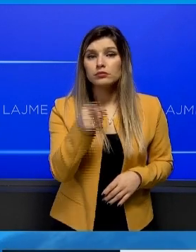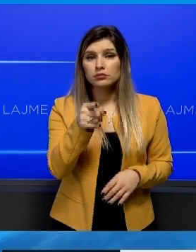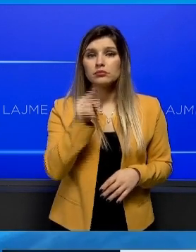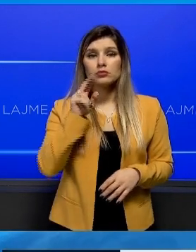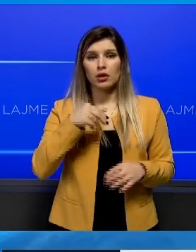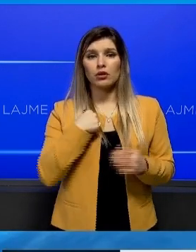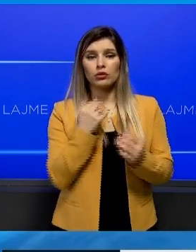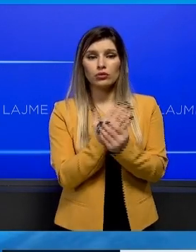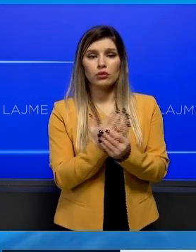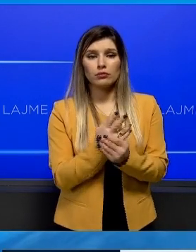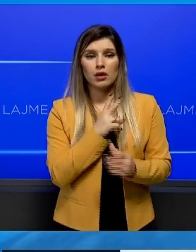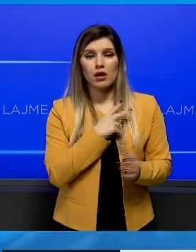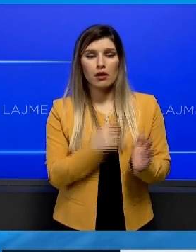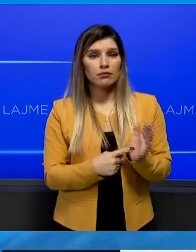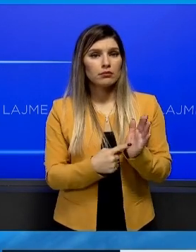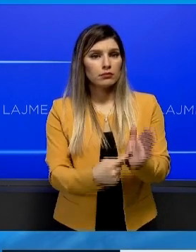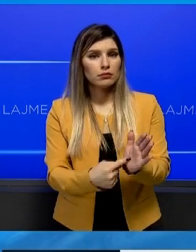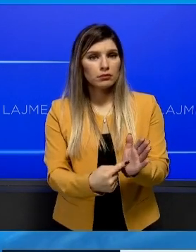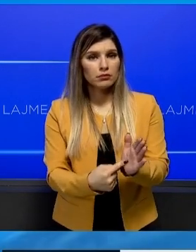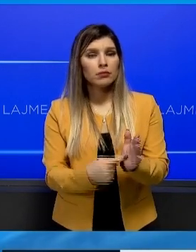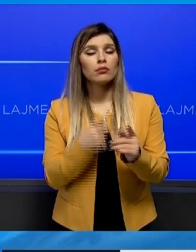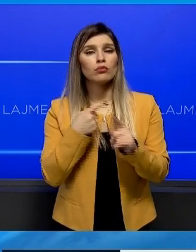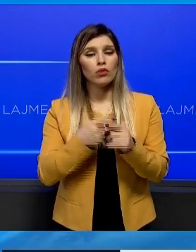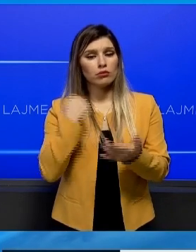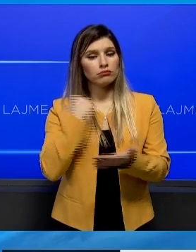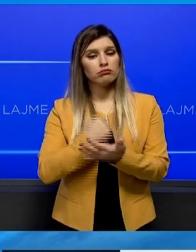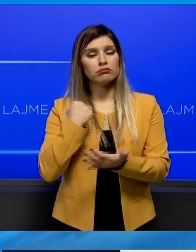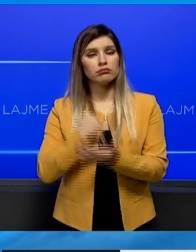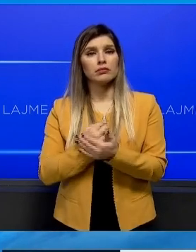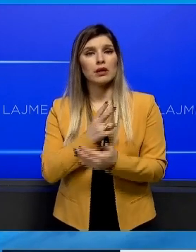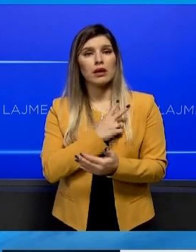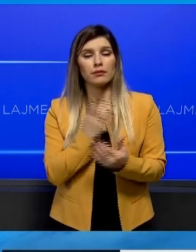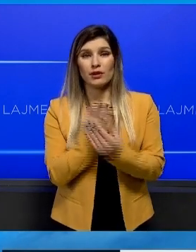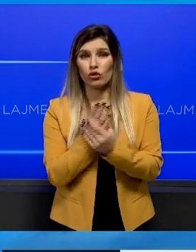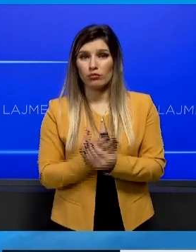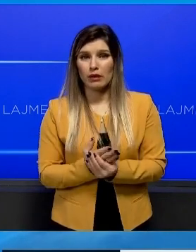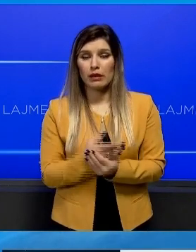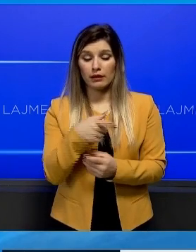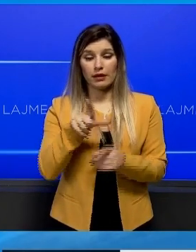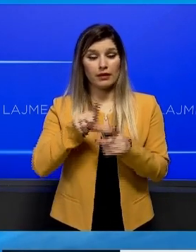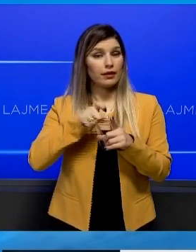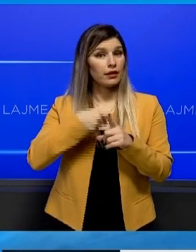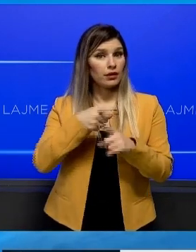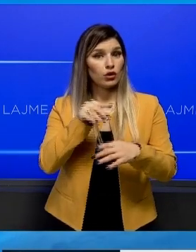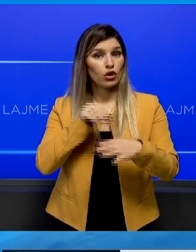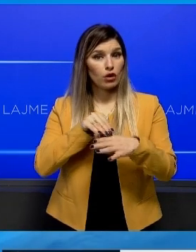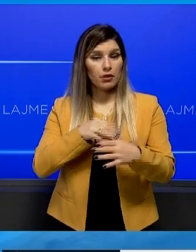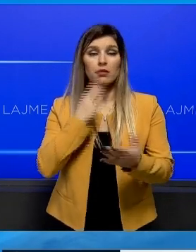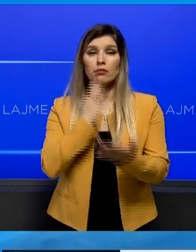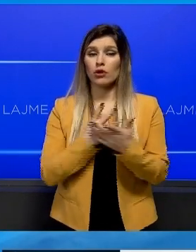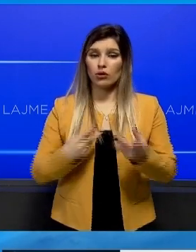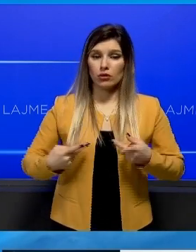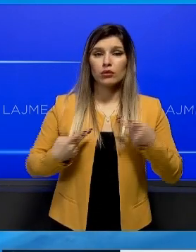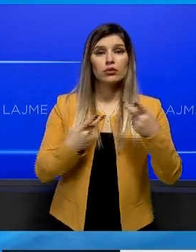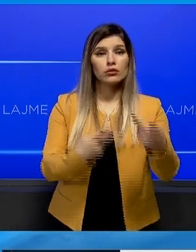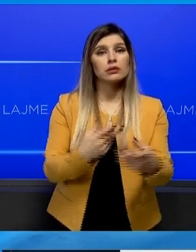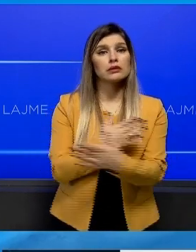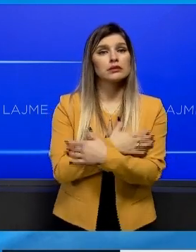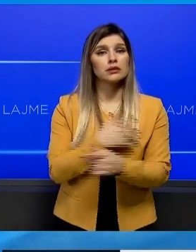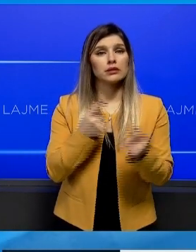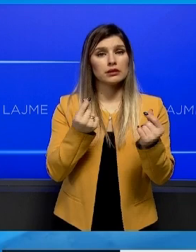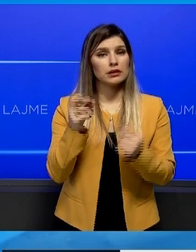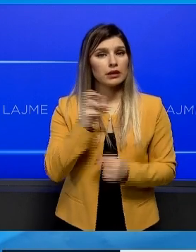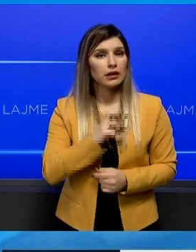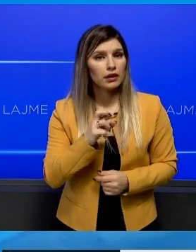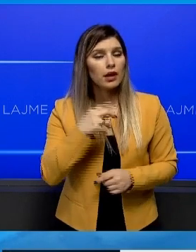dokumentoj edhe me dokument të protokolluar. Komentet e lidhjës demokratiket Kosovës kanë shku në zyre në regulatorit të energjis,